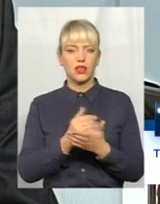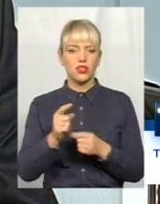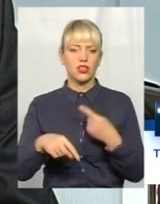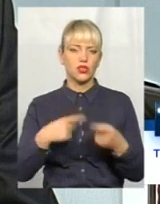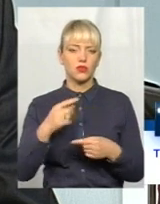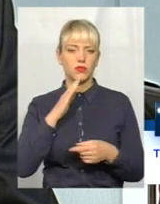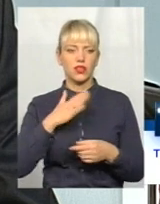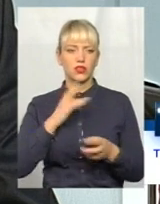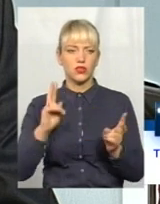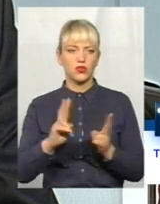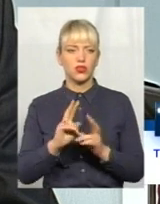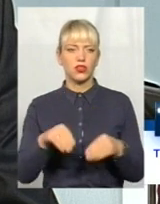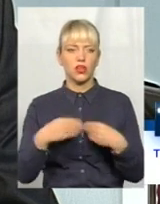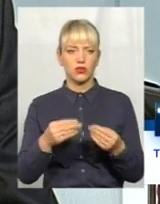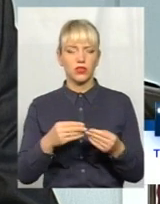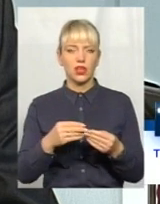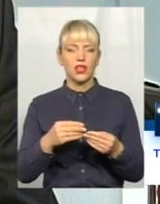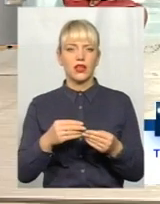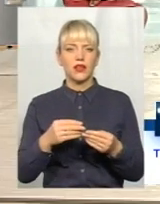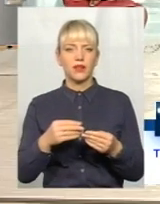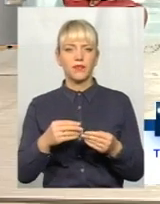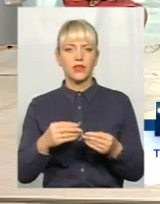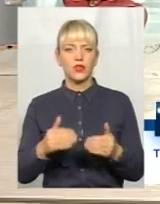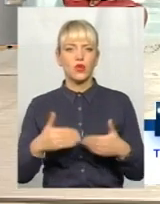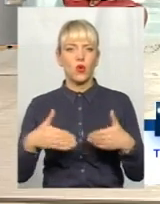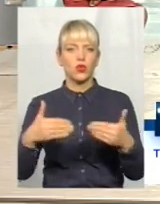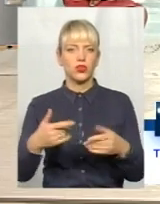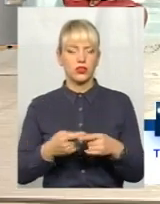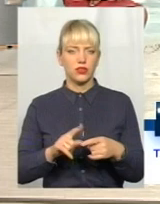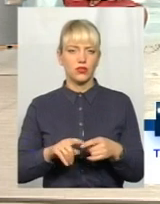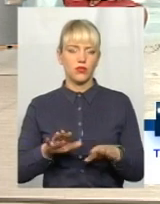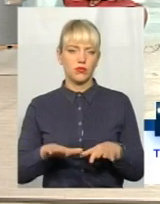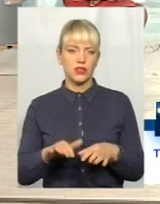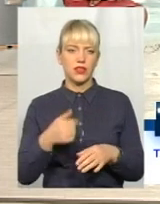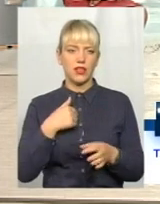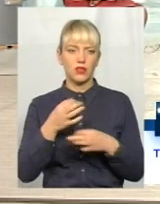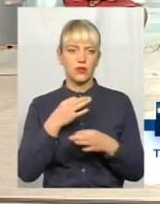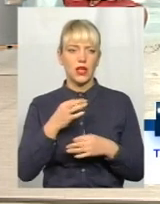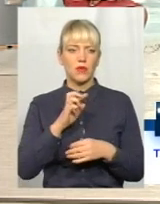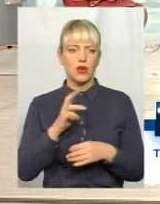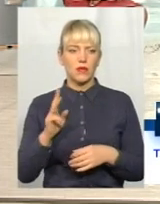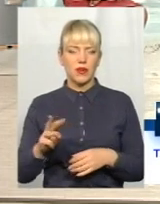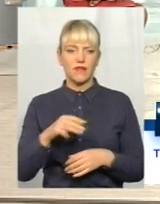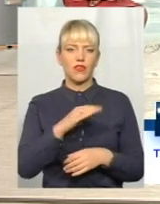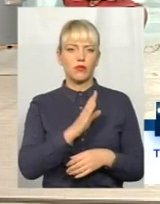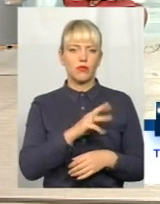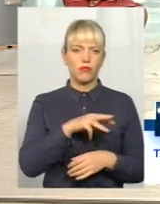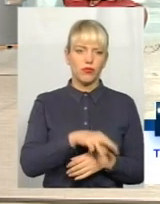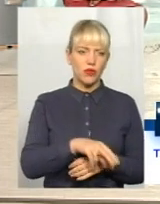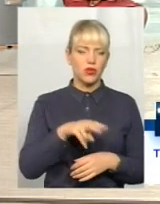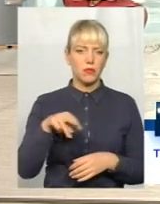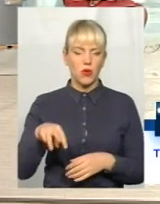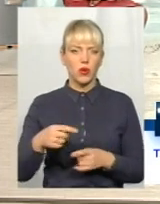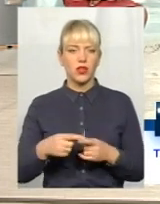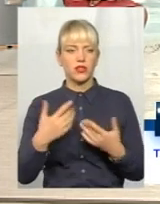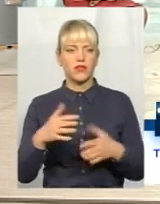наші зустрічі дадуть зрушення з цього місця. І з Борисом Васильовичем спілкувалися, і з Леонідом Миколаївичем. Однозначно